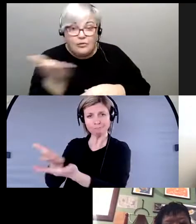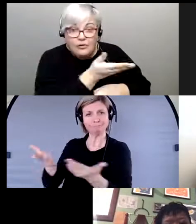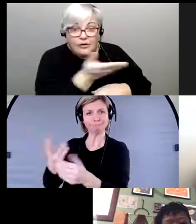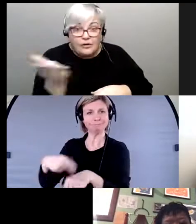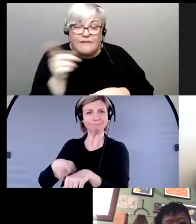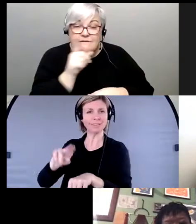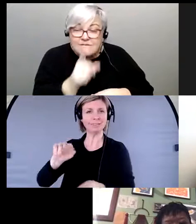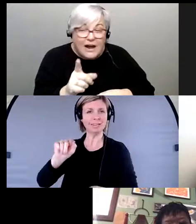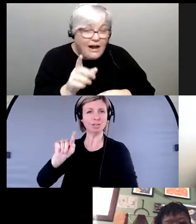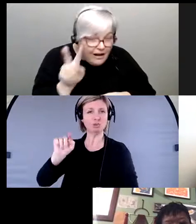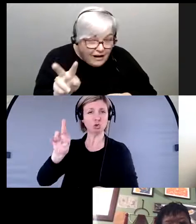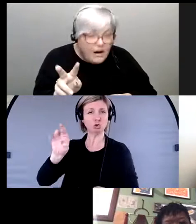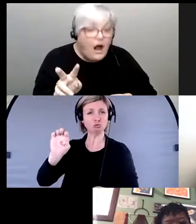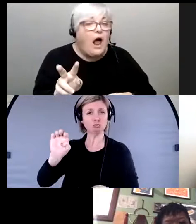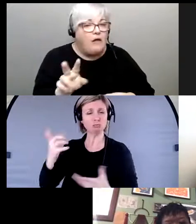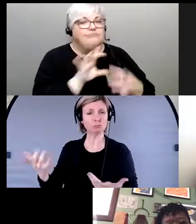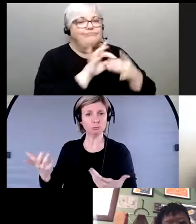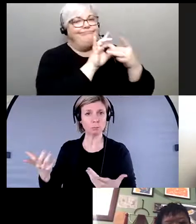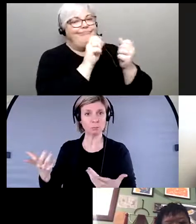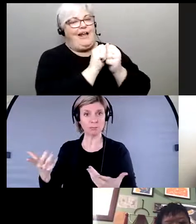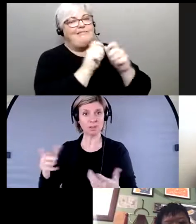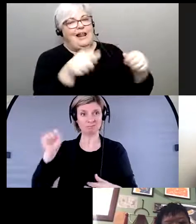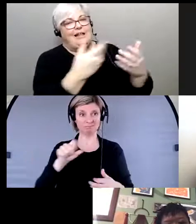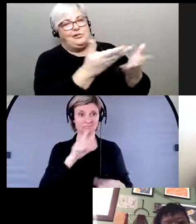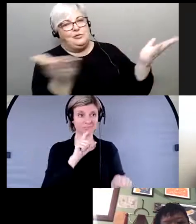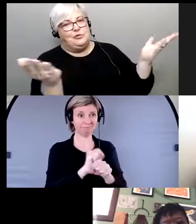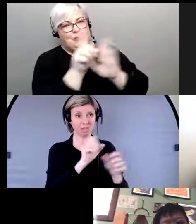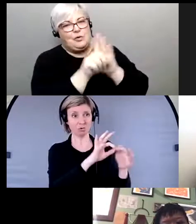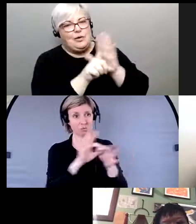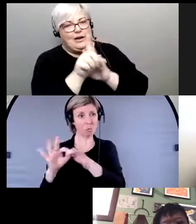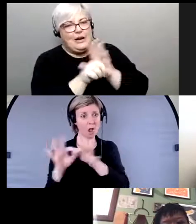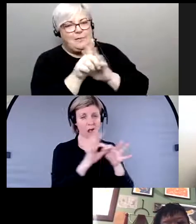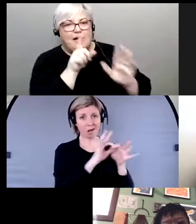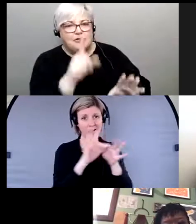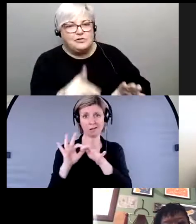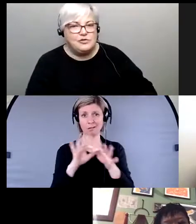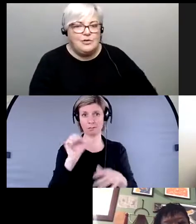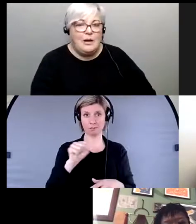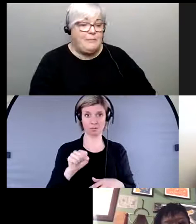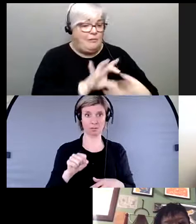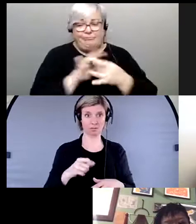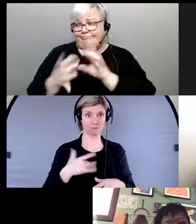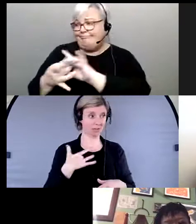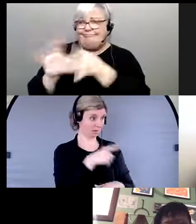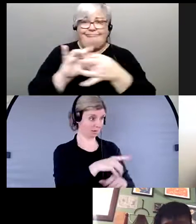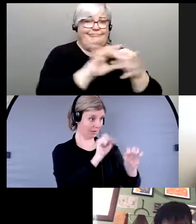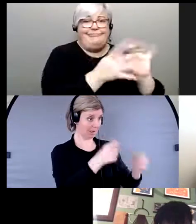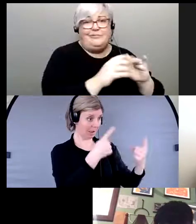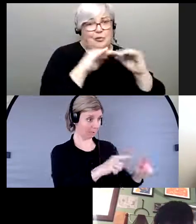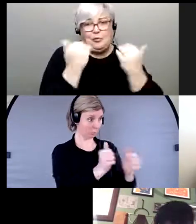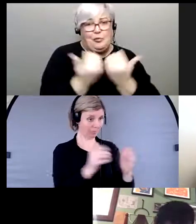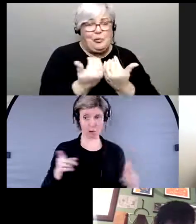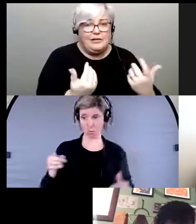vraiment on va l'être aussi avec la nature on va avoir ce même comportement avec la nature parce qu'on est vraiment tous interconnectés on ne peut pas vraiment